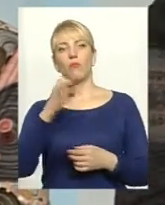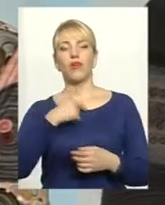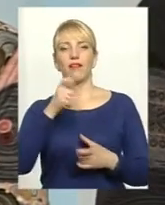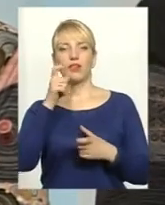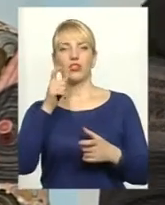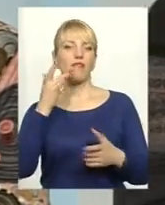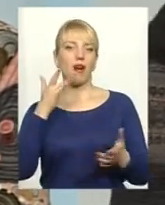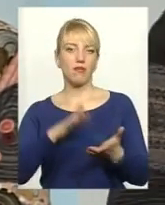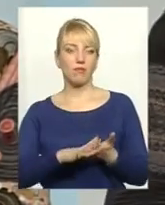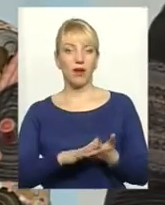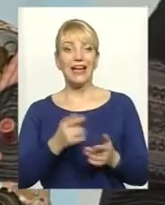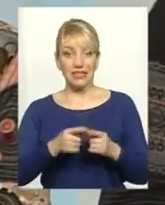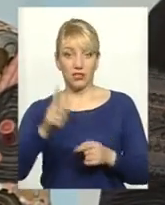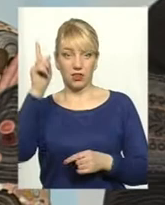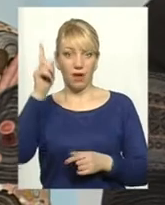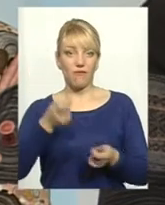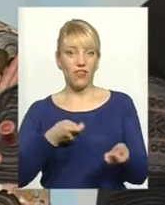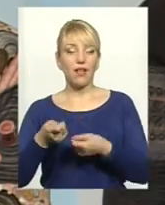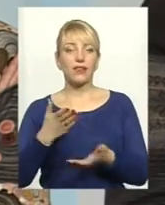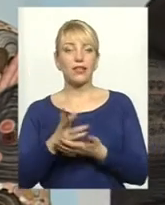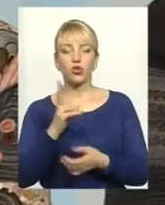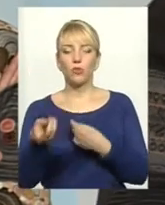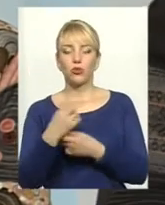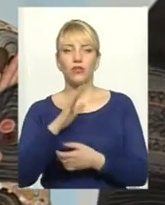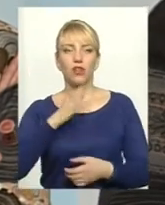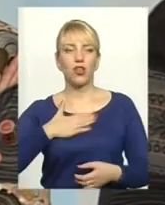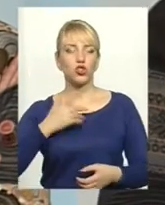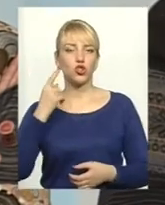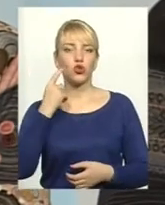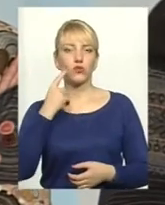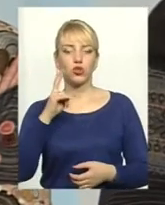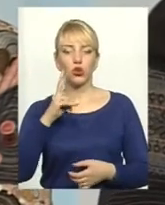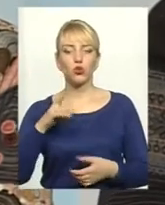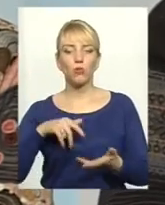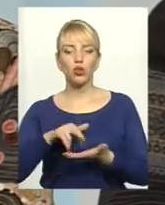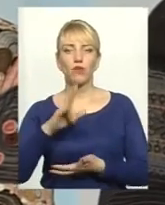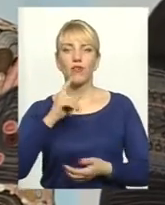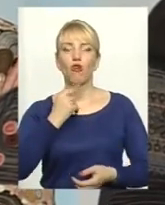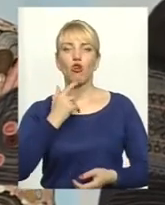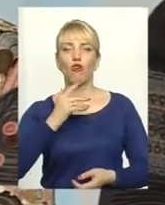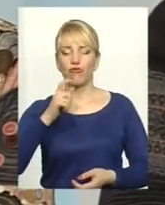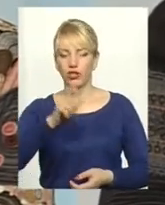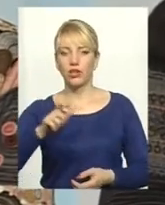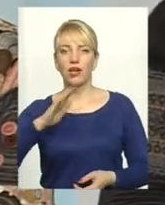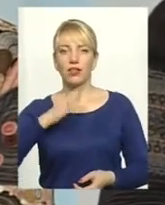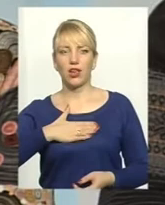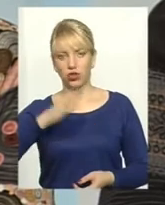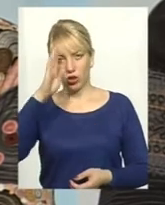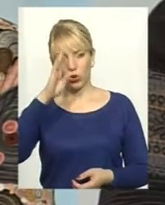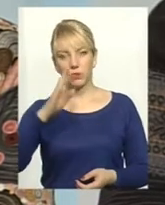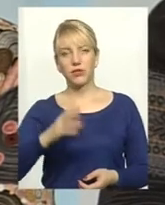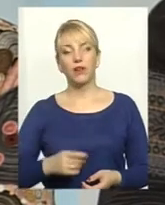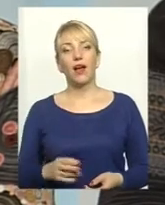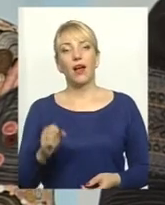ганьба. Ця влада є там наверху, які прийшли на нашій совісті, на крові тих людей, вони сьогодні прийшли, і те, що вони роблять, але,